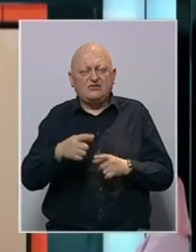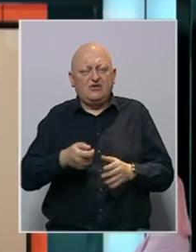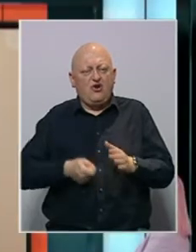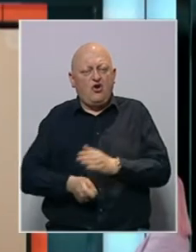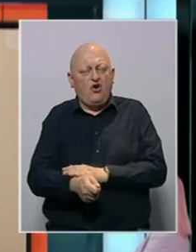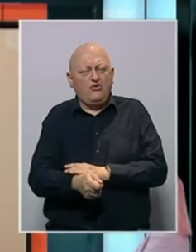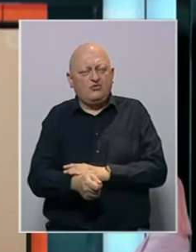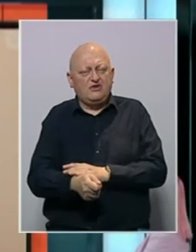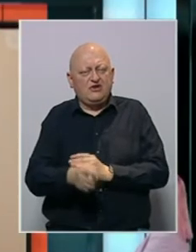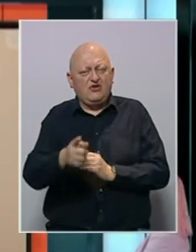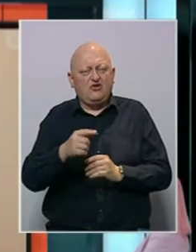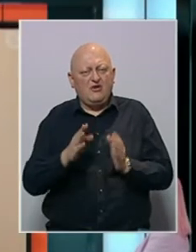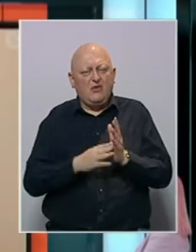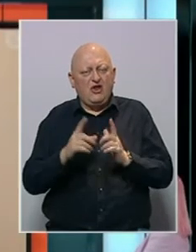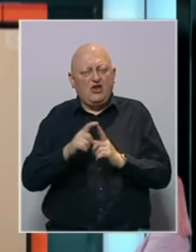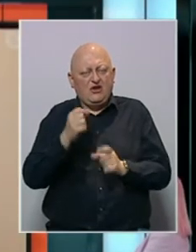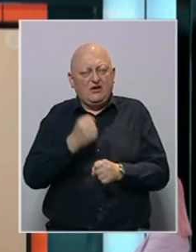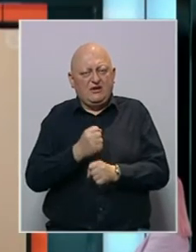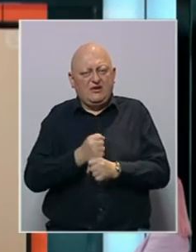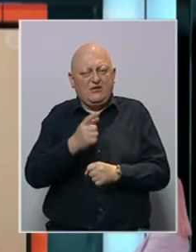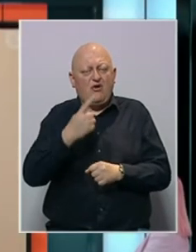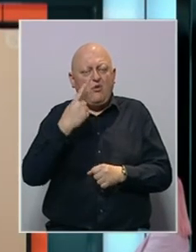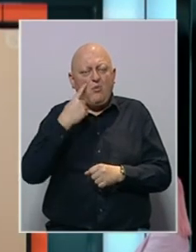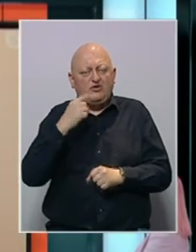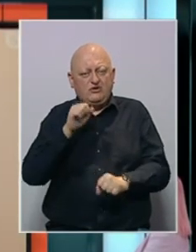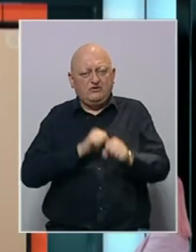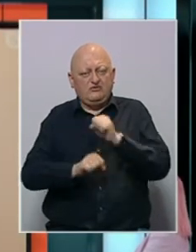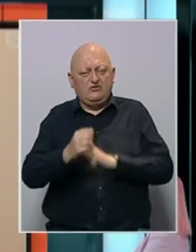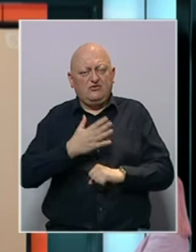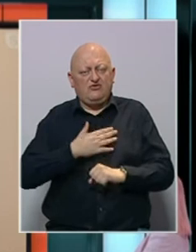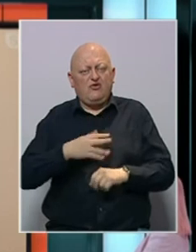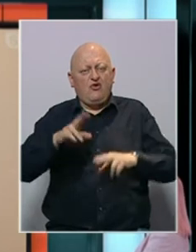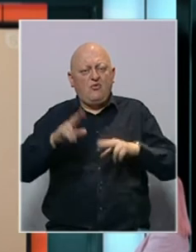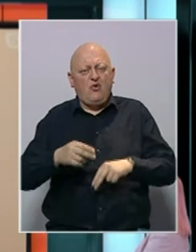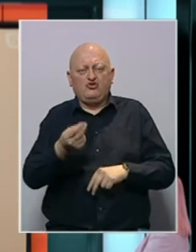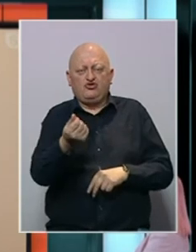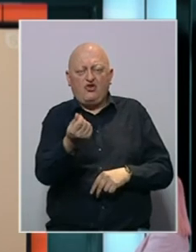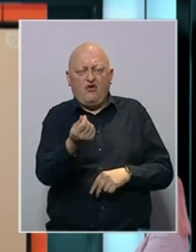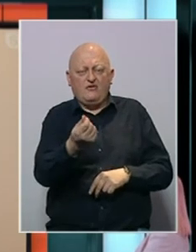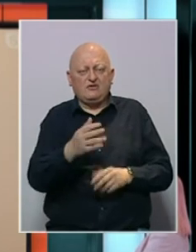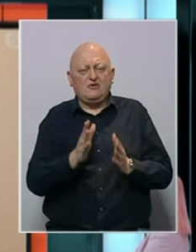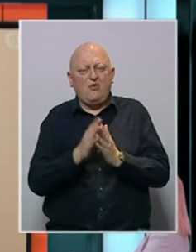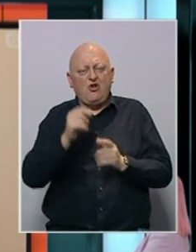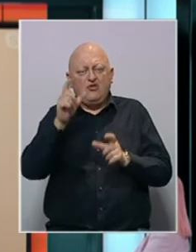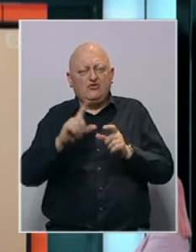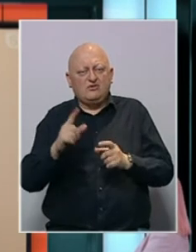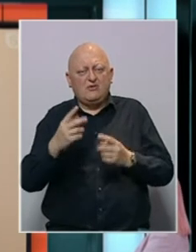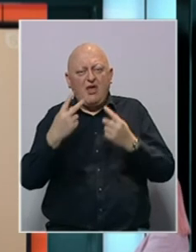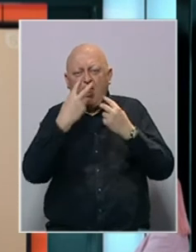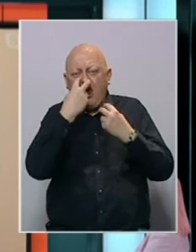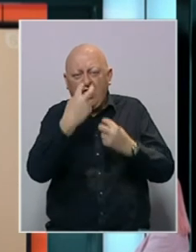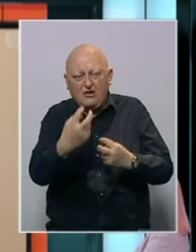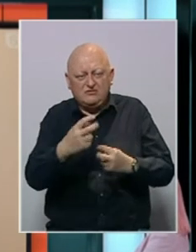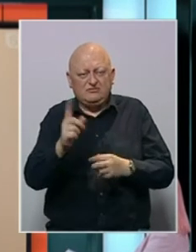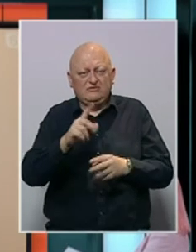korupcija. Ono što Milorad Dodik radi je da on pokušava zaštititi svoju moć i svoj novac. Molim ljude da ne nasjedaju na to, da mu